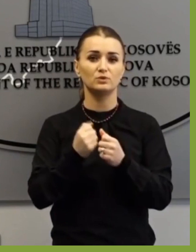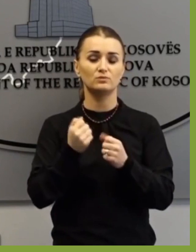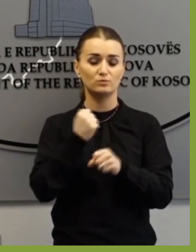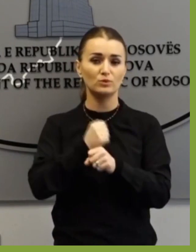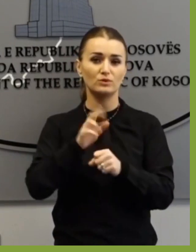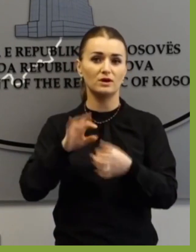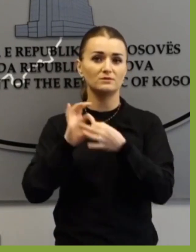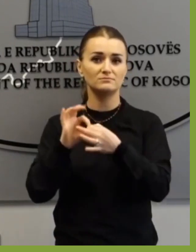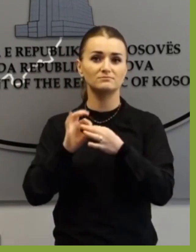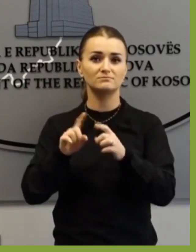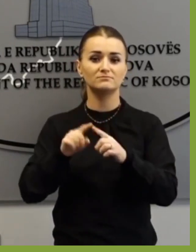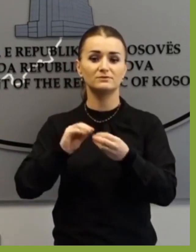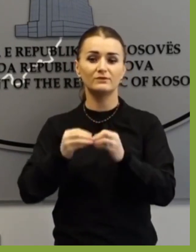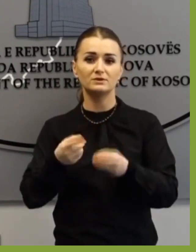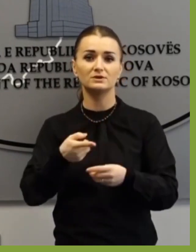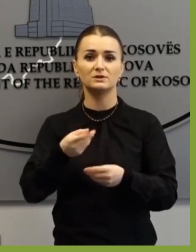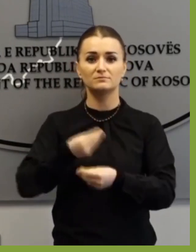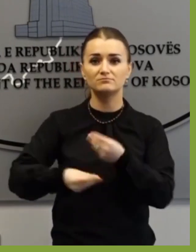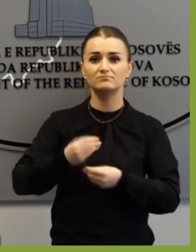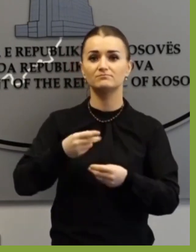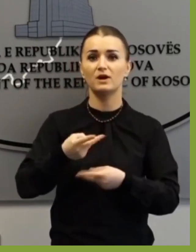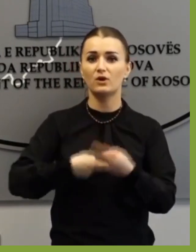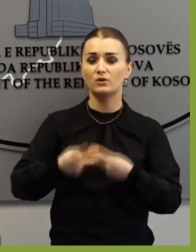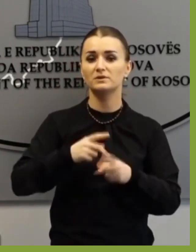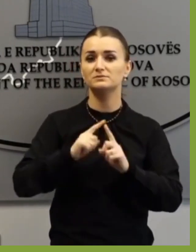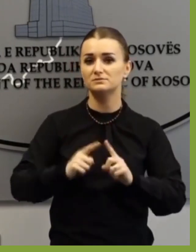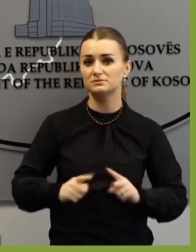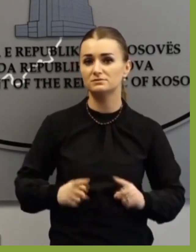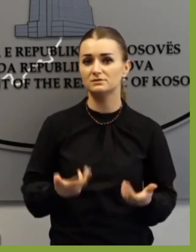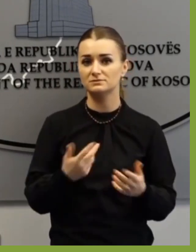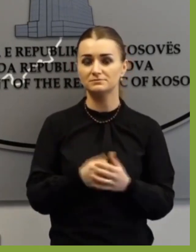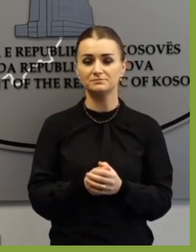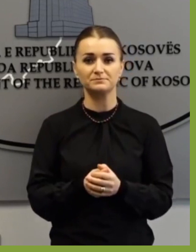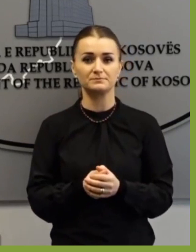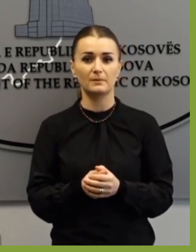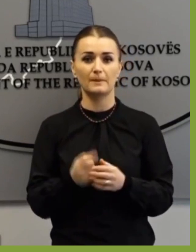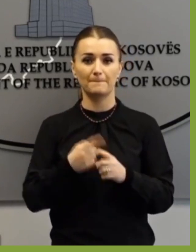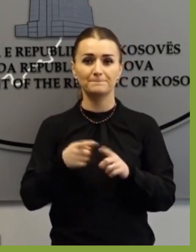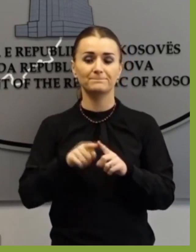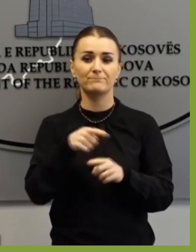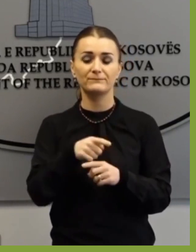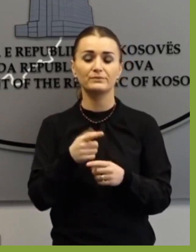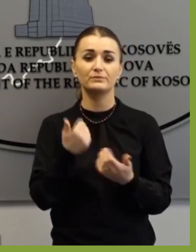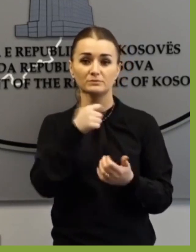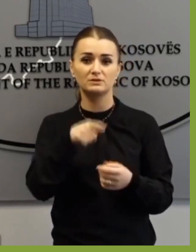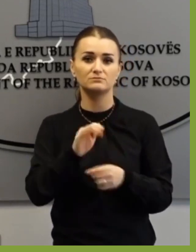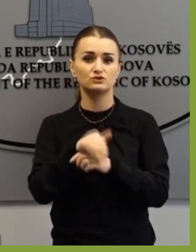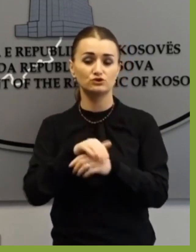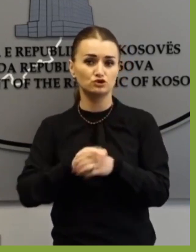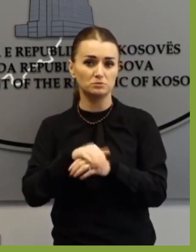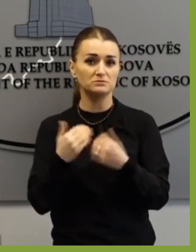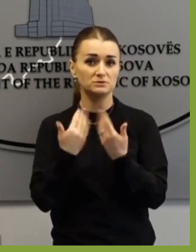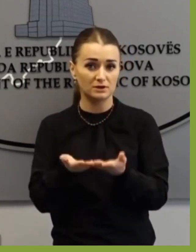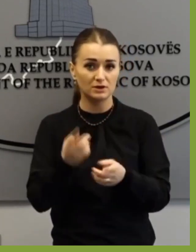që këmbimi pra trektar mes të duja vendeve tona të jetë në nivelin më të lartë. Dhe në shërbim të kësaj kemi edhe marveshin